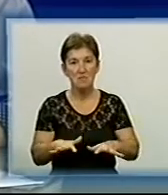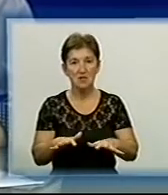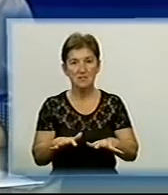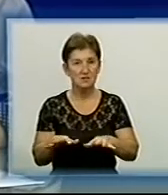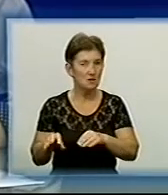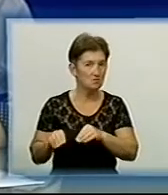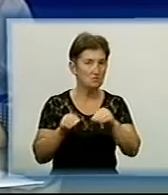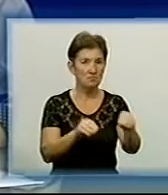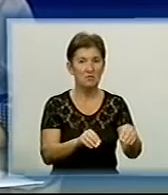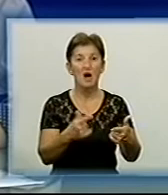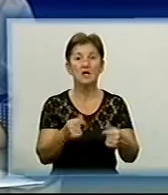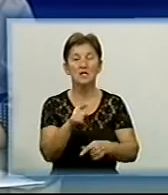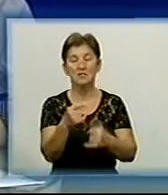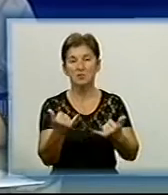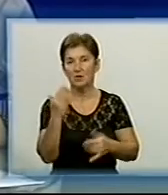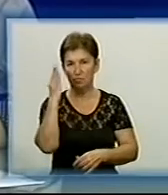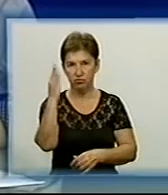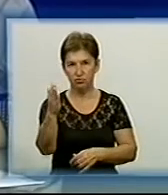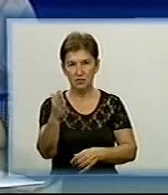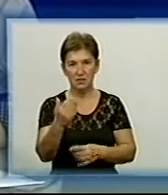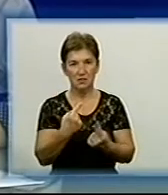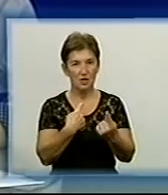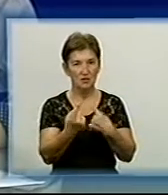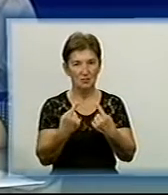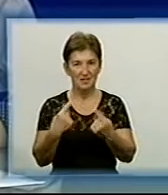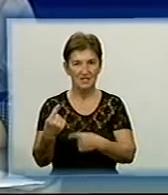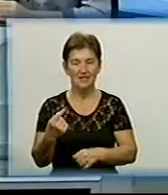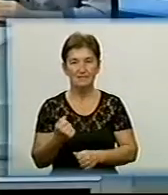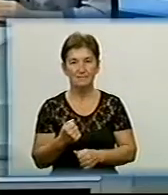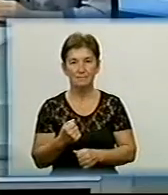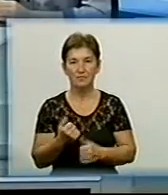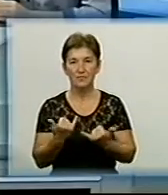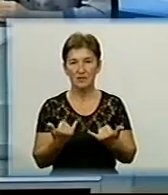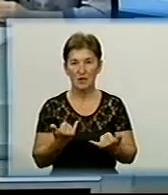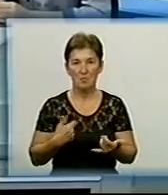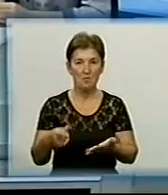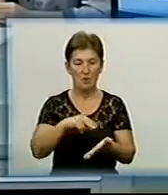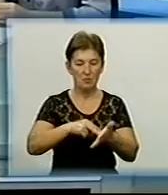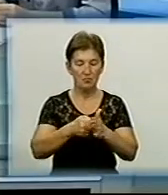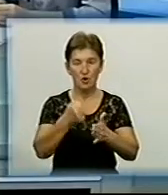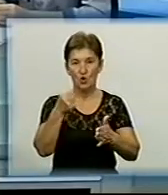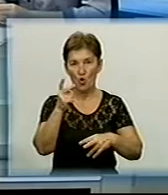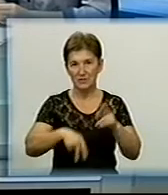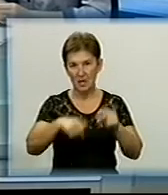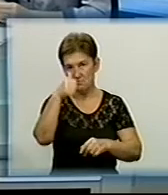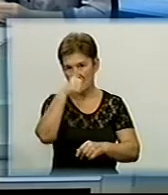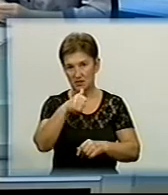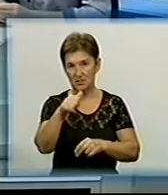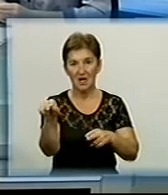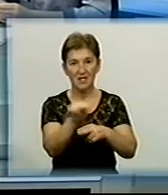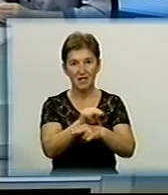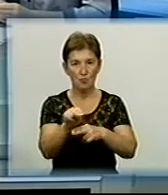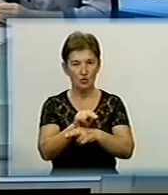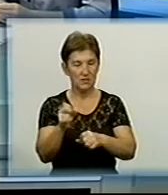чого ви це робите І де тепер будете вести діалог з країною, з Кіровоградчиною? Ми плануємо до кінця місяця Провести ремонтні